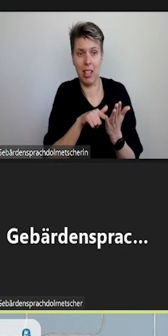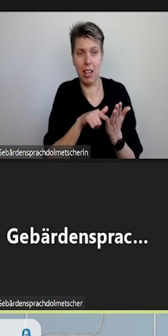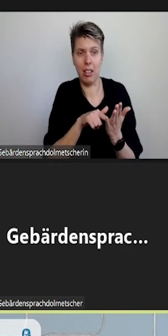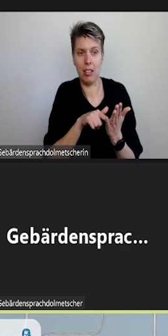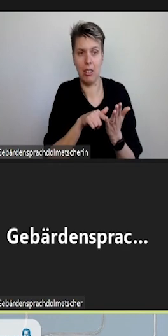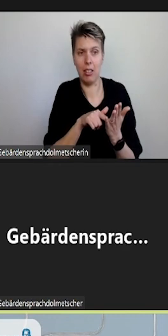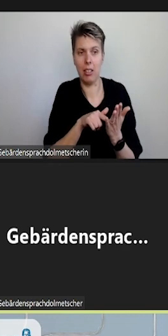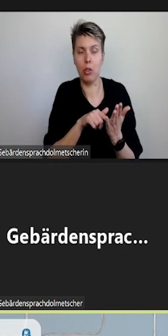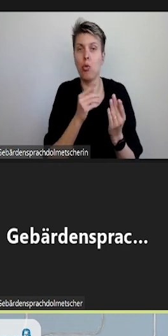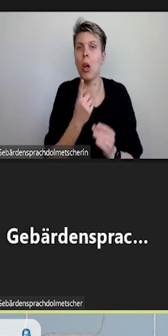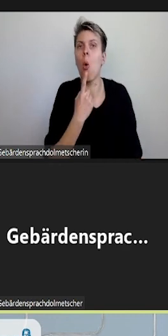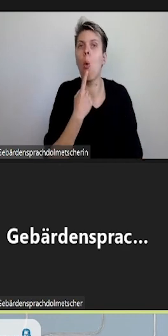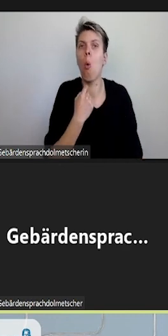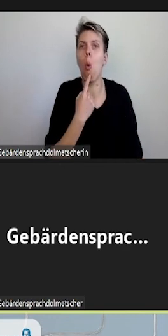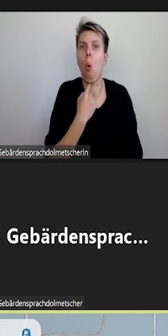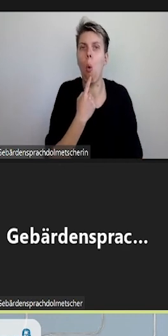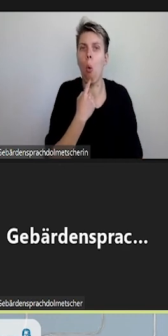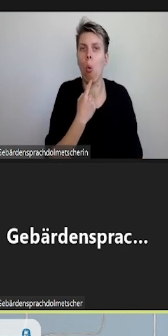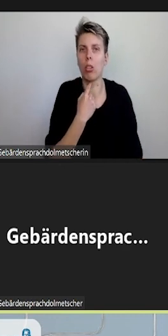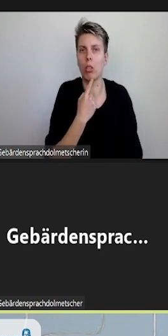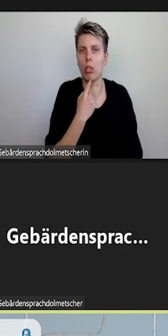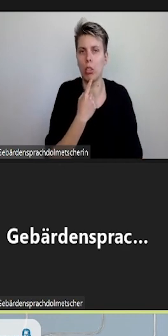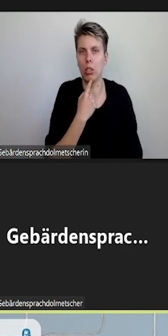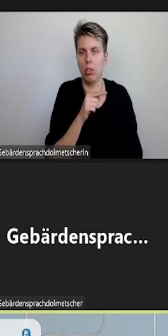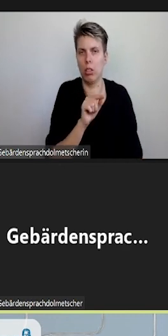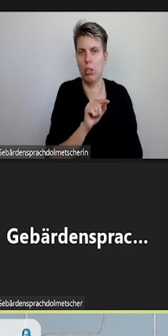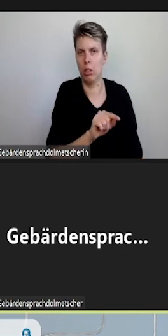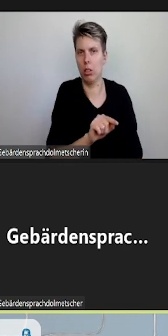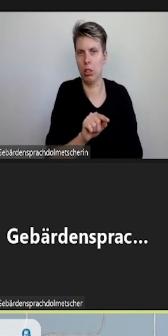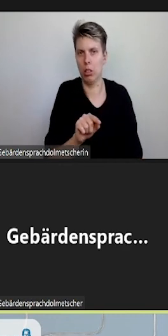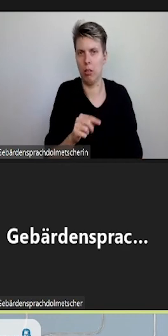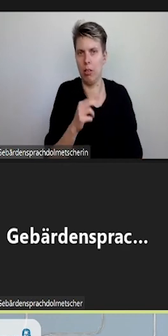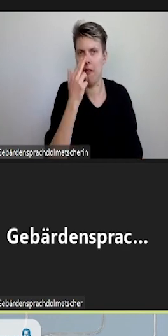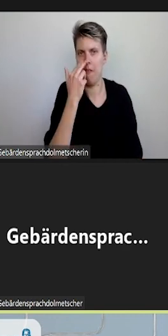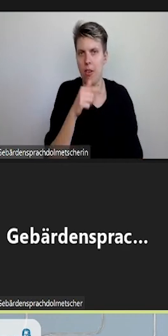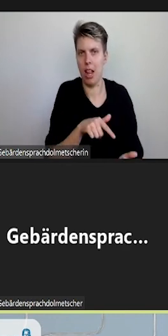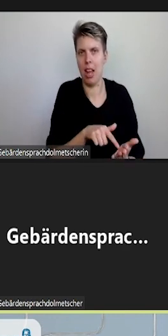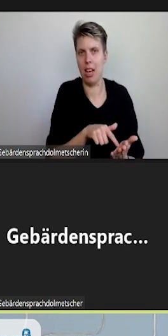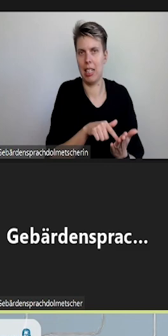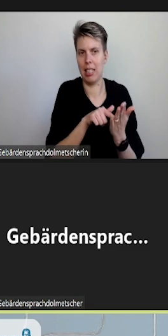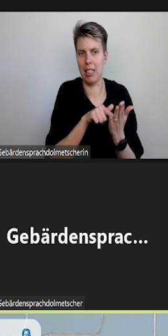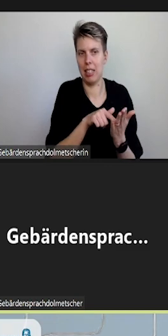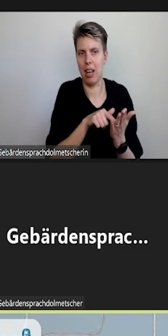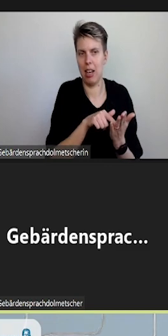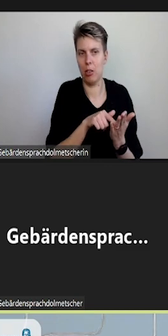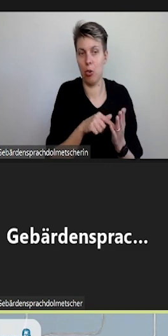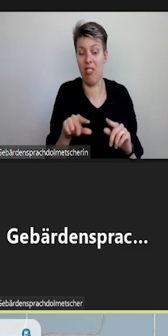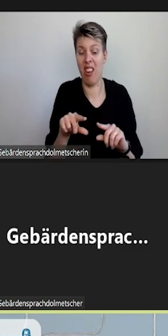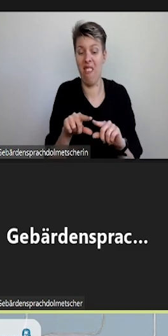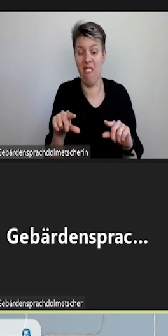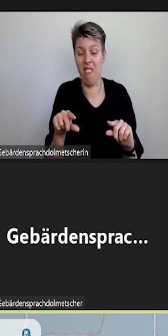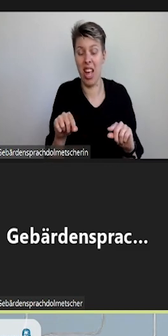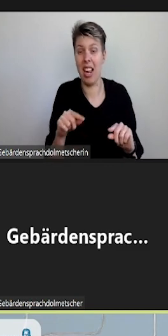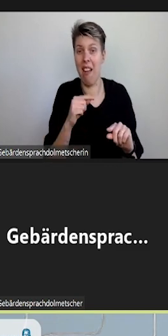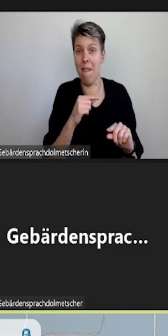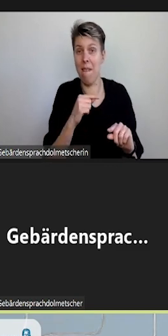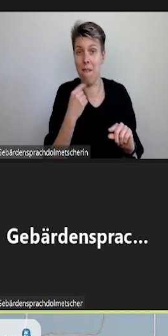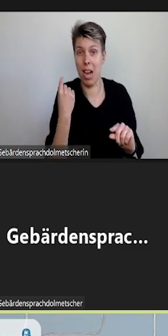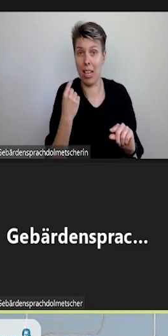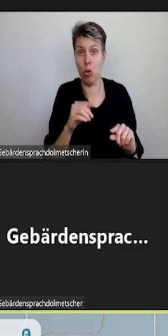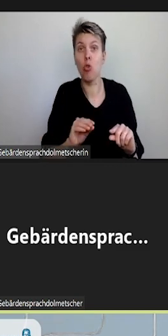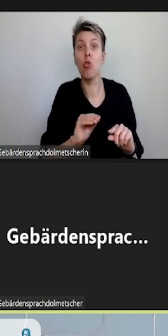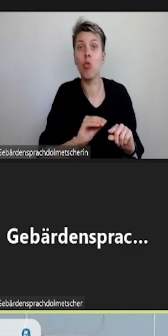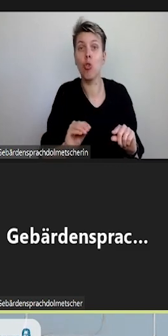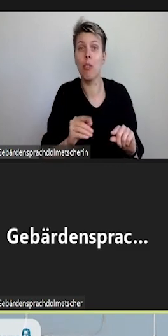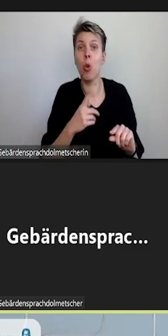Werte in rot angezeigt, beziehungsweise auch nochmal in einem weißen Feld mit roter Schrift. Und dann gilt